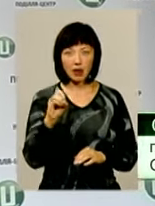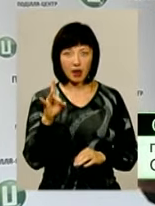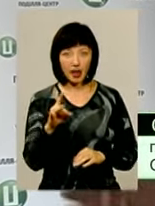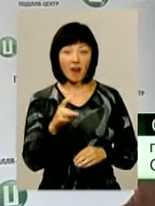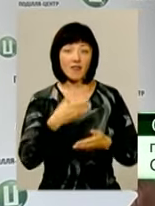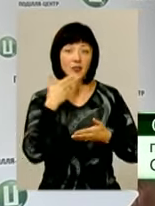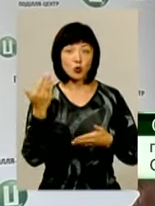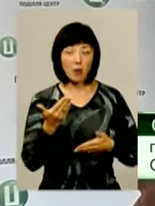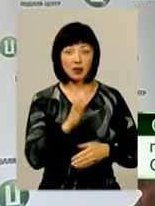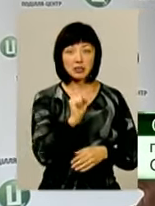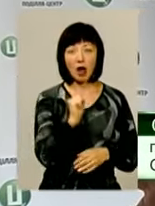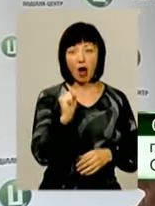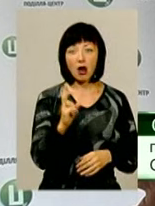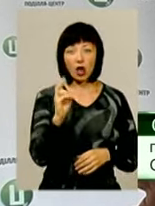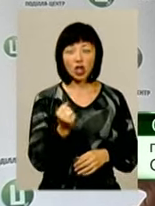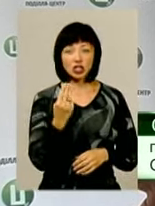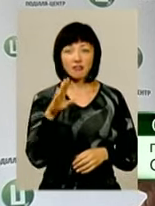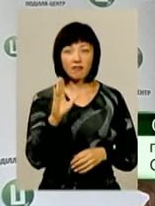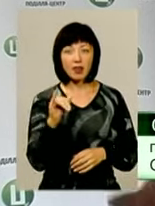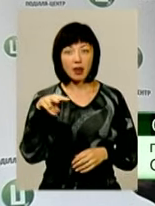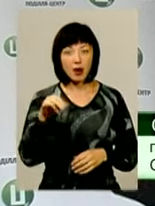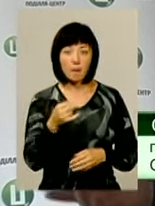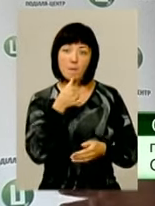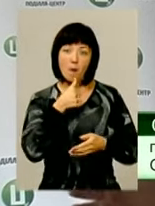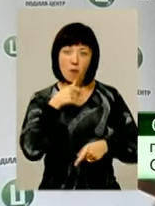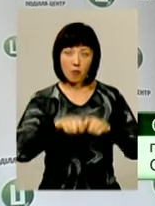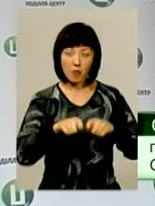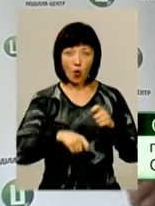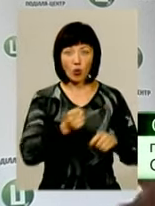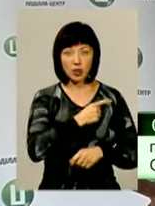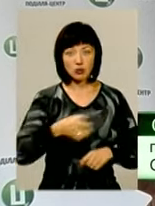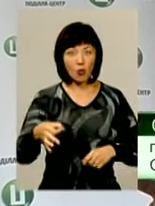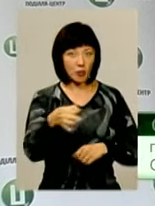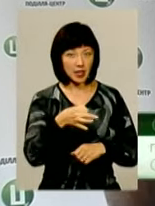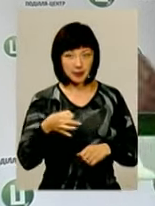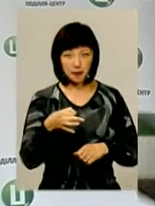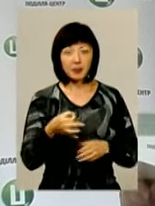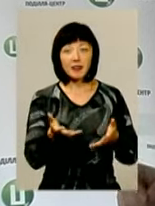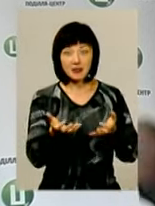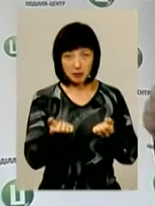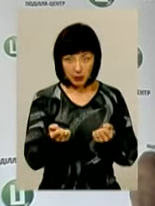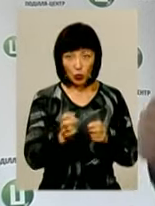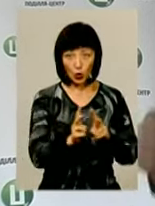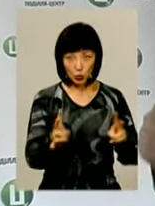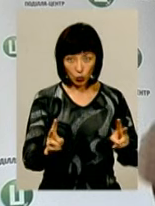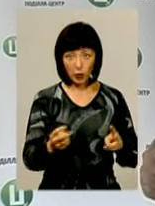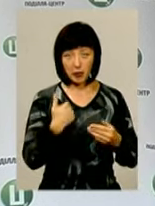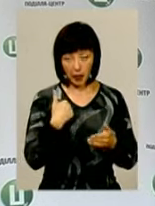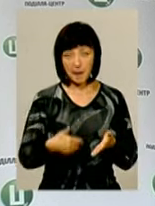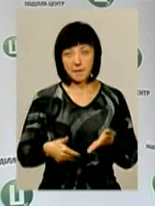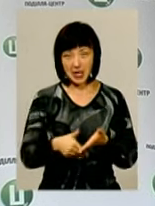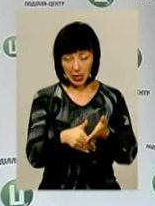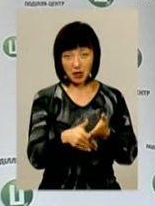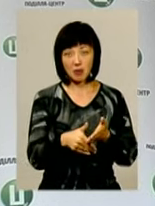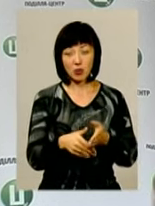якщо додати дивитися на експеримент, що з цього в нас в Одеській області, то нічого не вийде. От візьміть, хто мене підтримує,